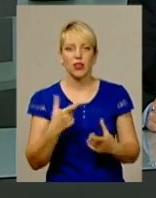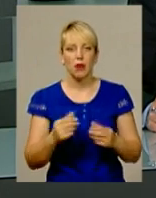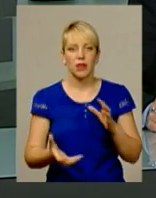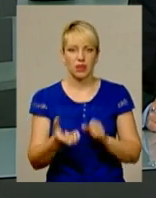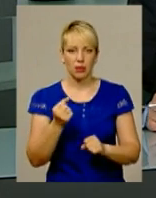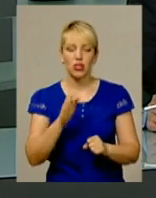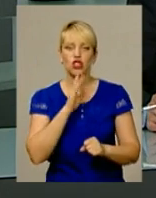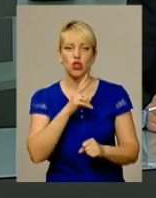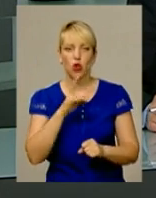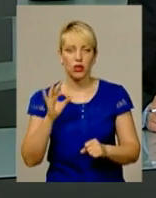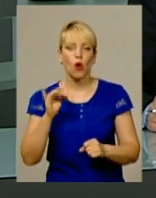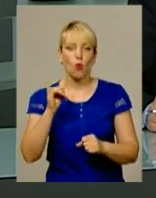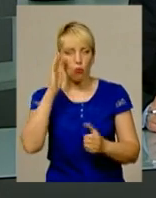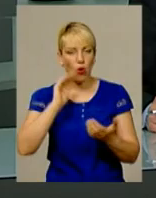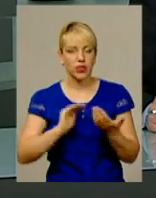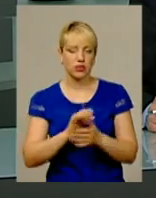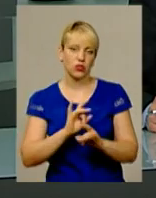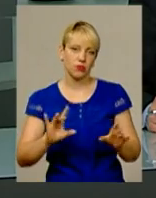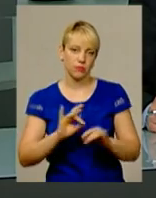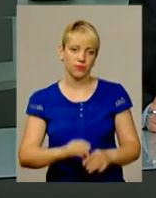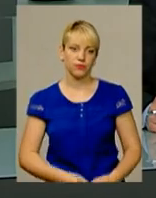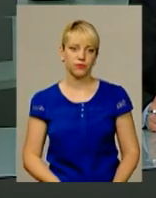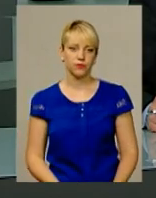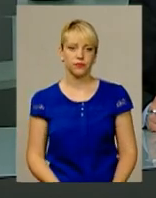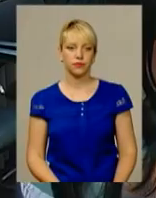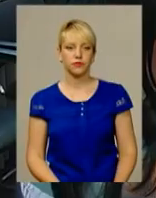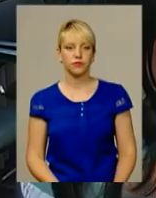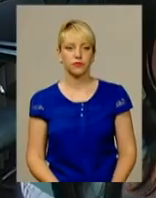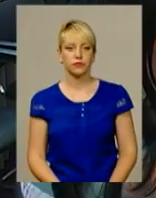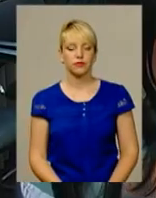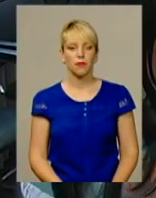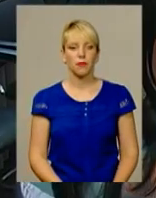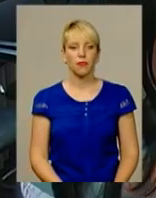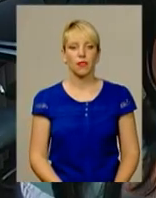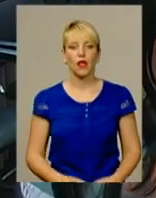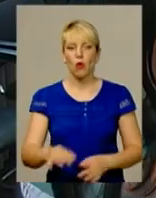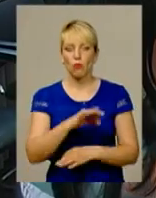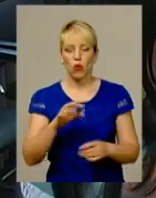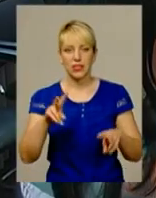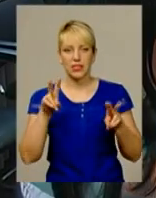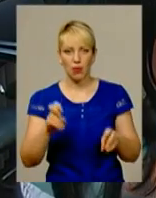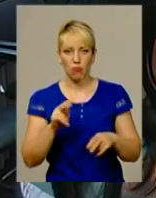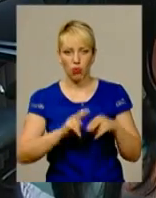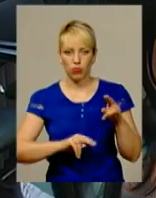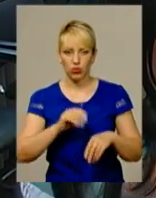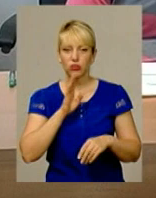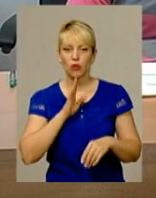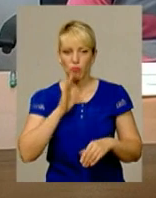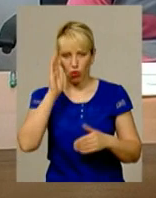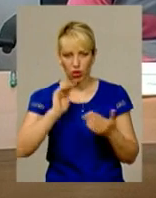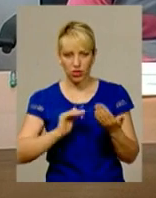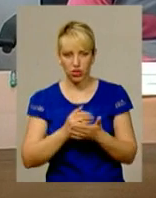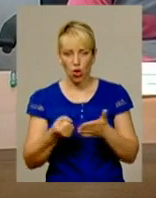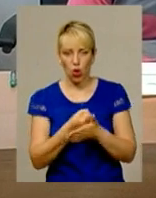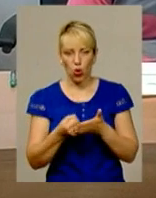жінок у політиці, розповідає Юна Міташко. Проєкт із назвою «Побудова жіночого політичного